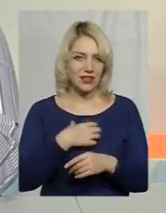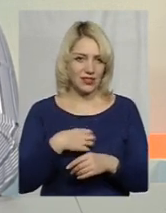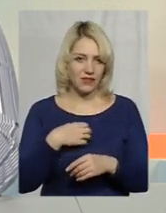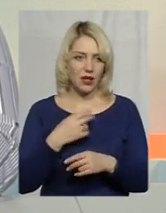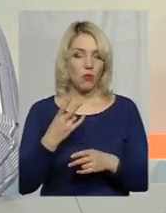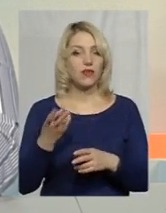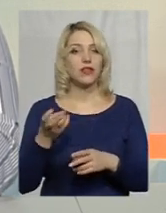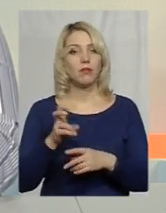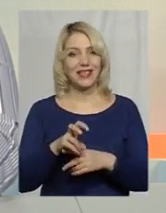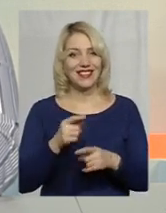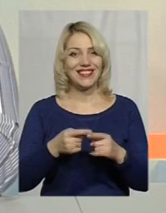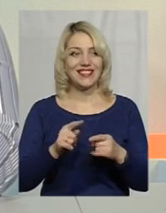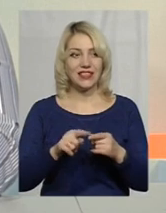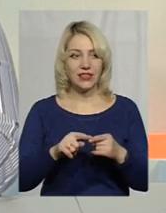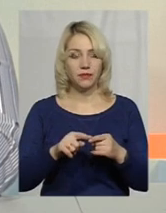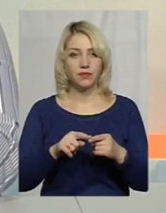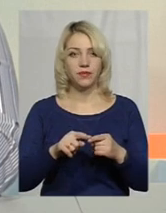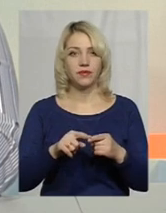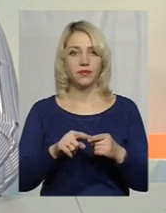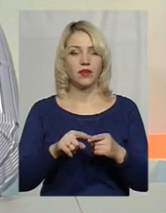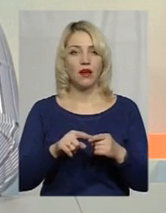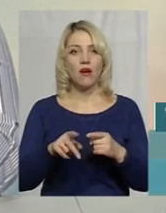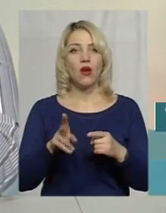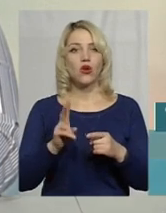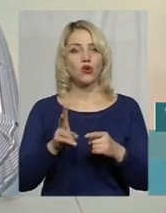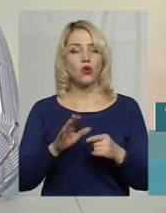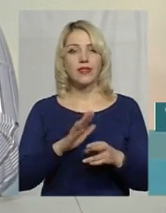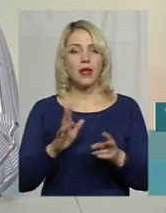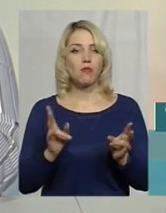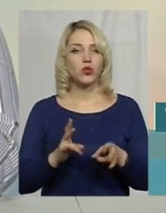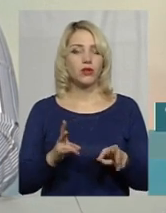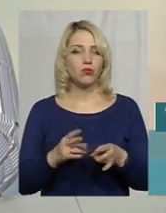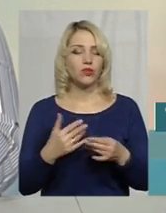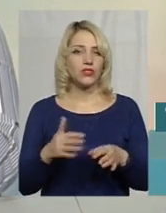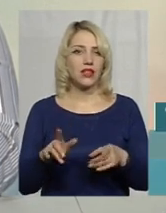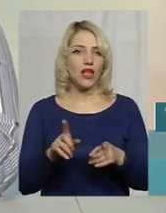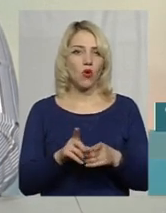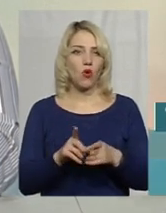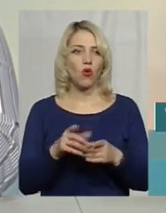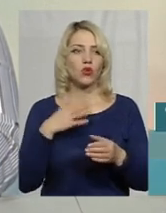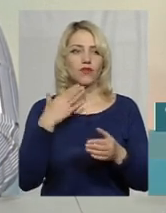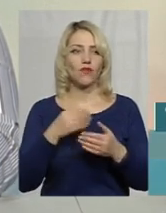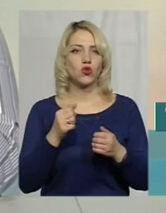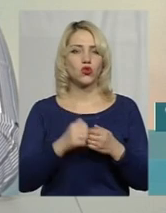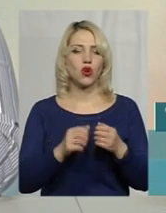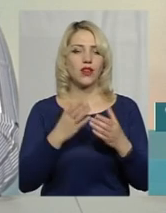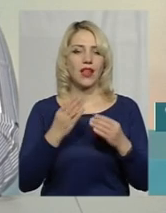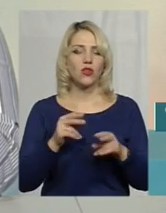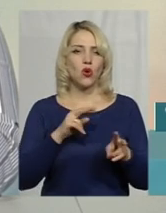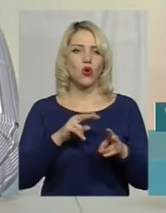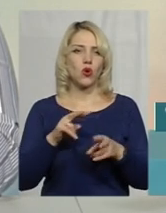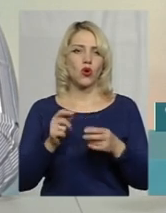мають прийти ті, хто, якби, не потребує вже отакого свого щоденного догляду,